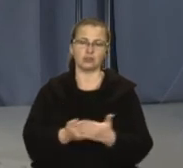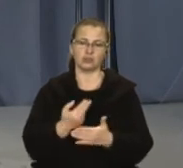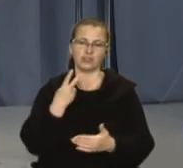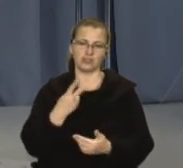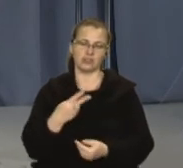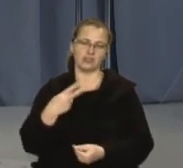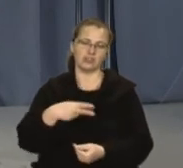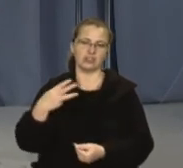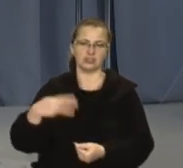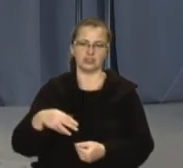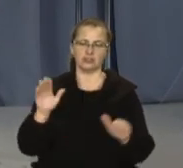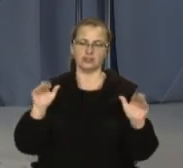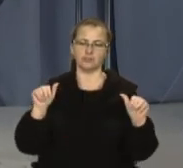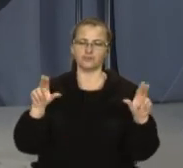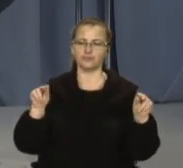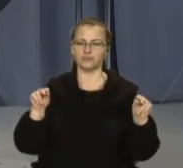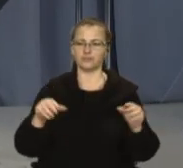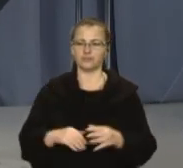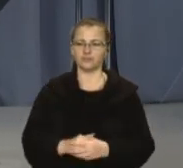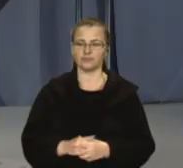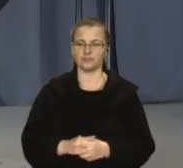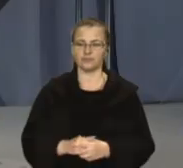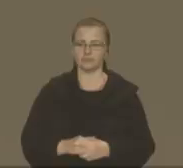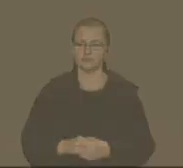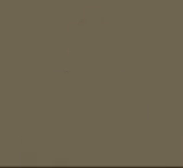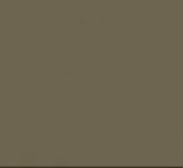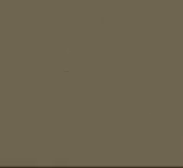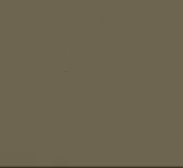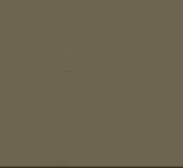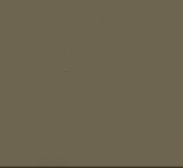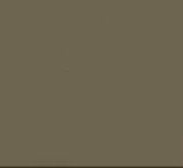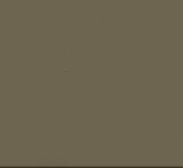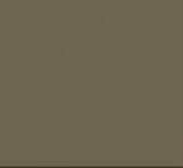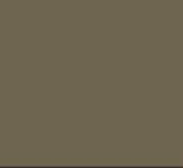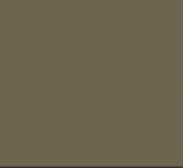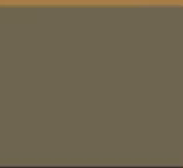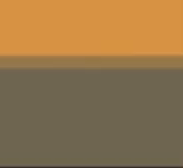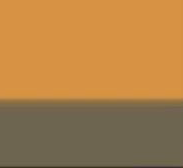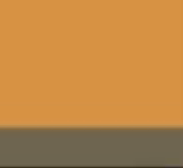новин дивіться о 20.30. Дочекайтесь. Новини Львів.